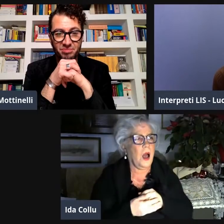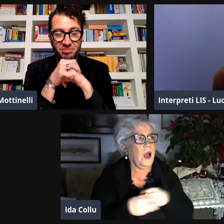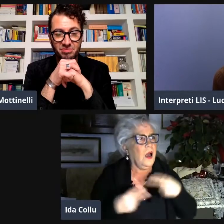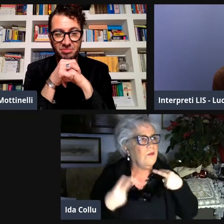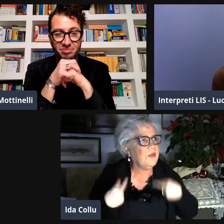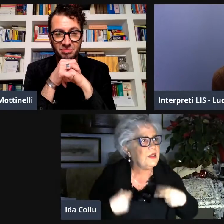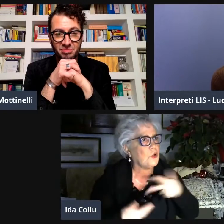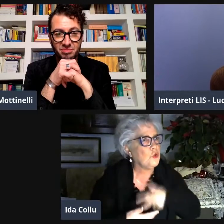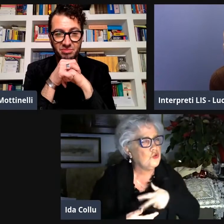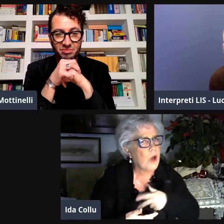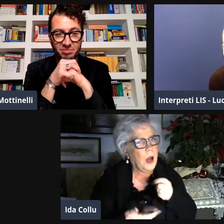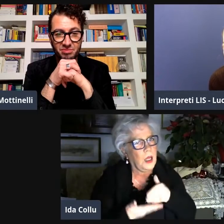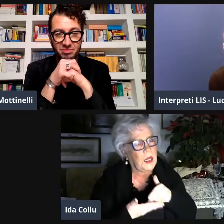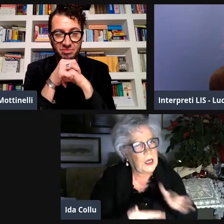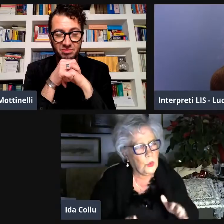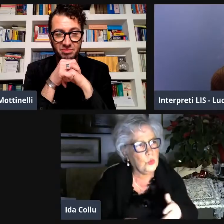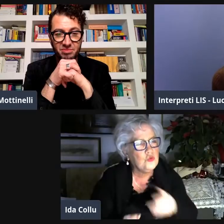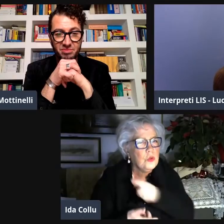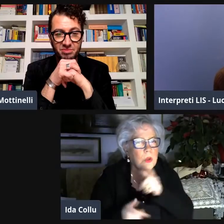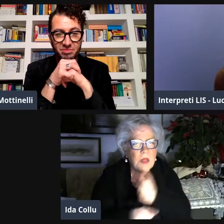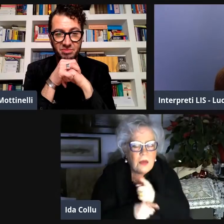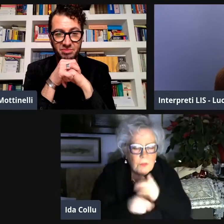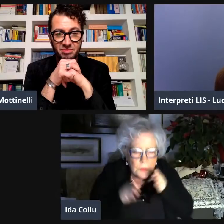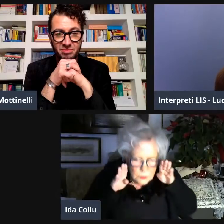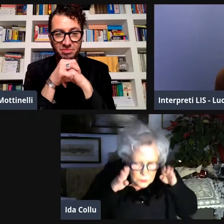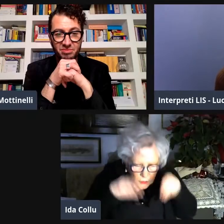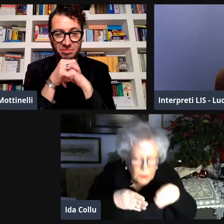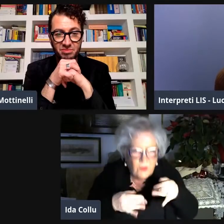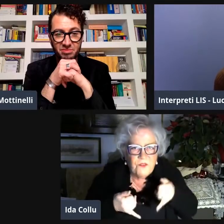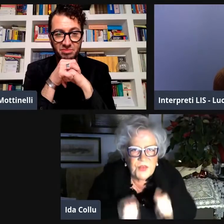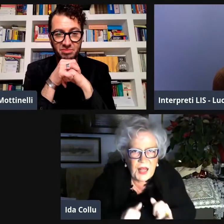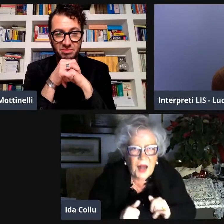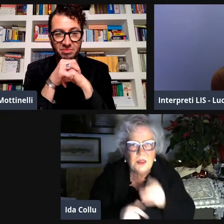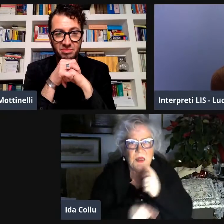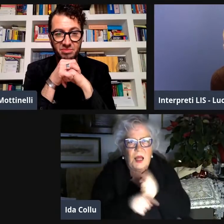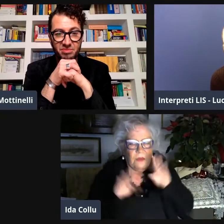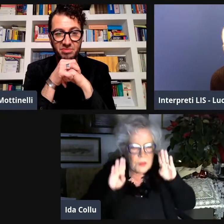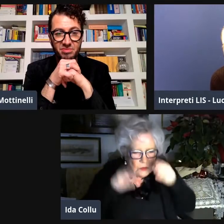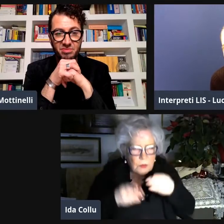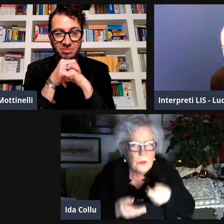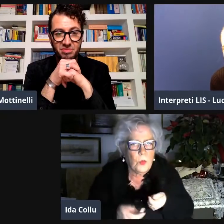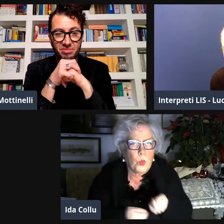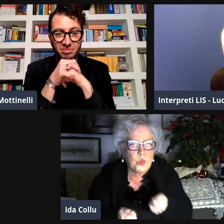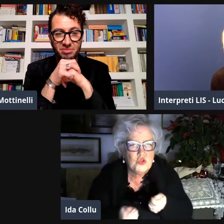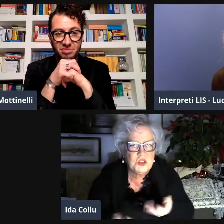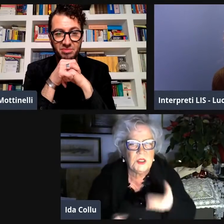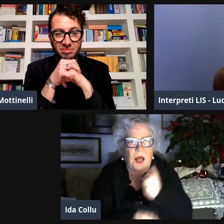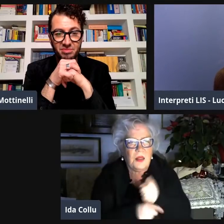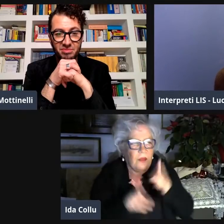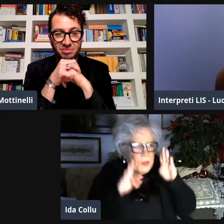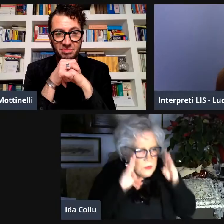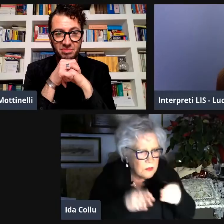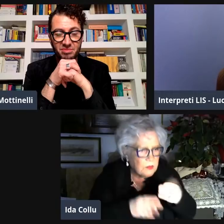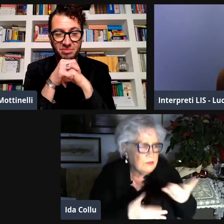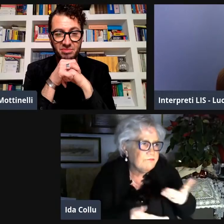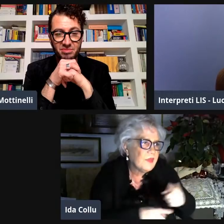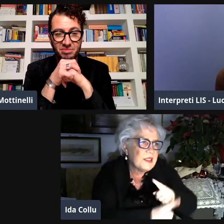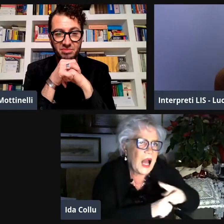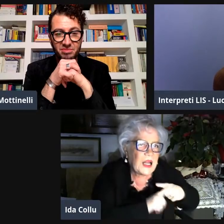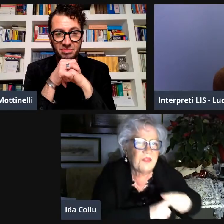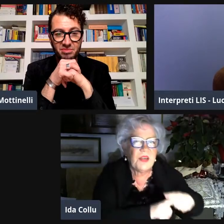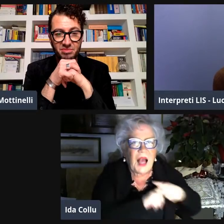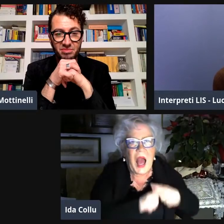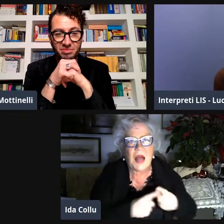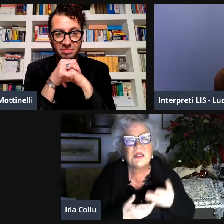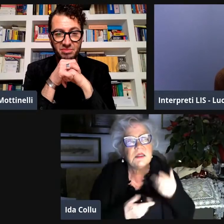il fatto è che ci sono delle rinunce al lavoro ci sono delle difficoltà dal punto di vista sociale ci sono donne